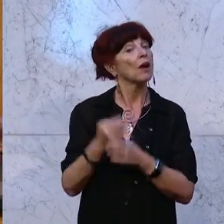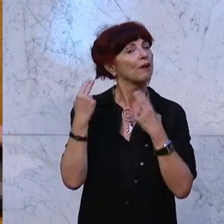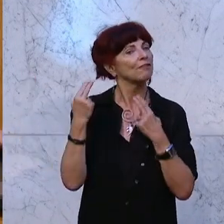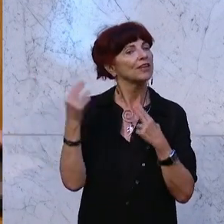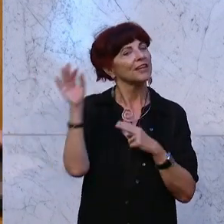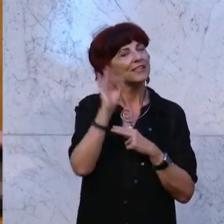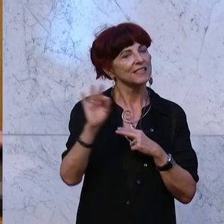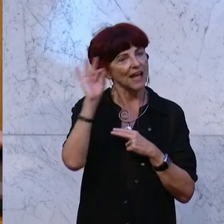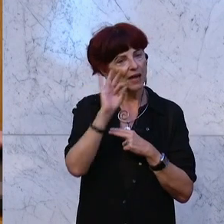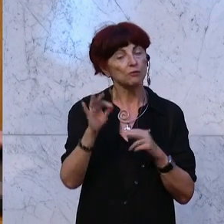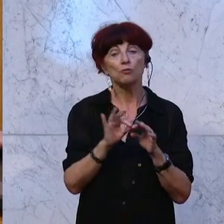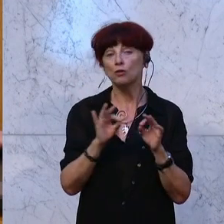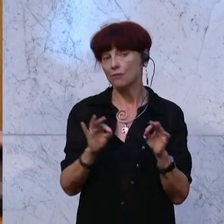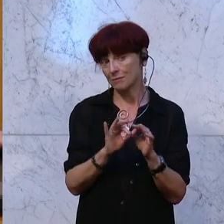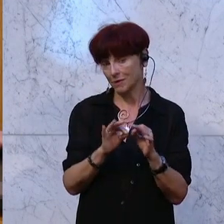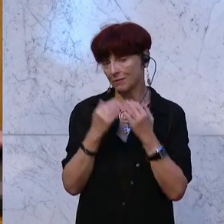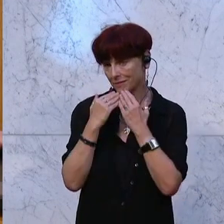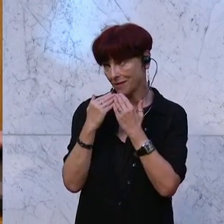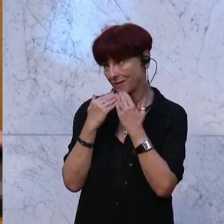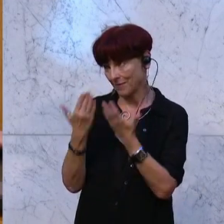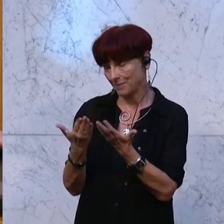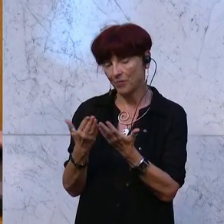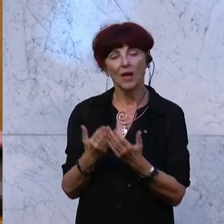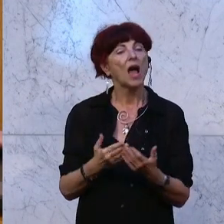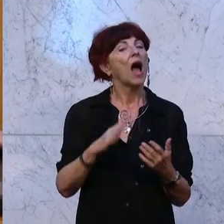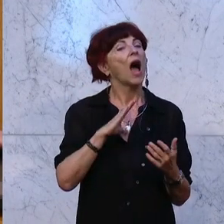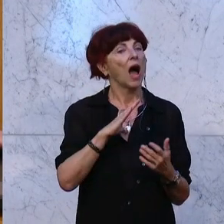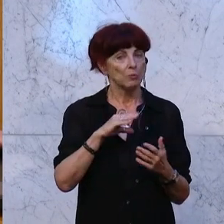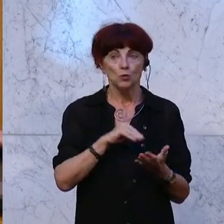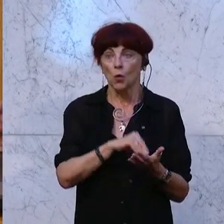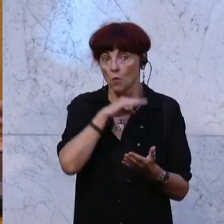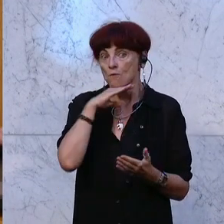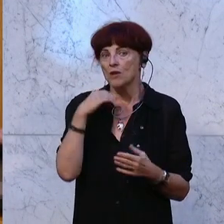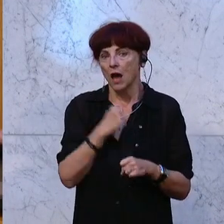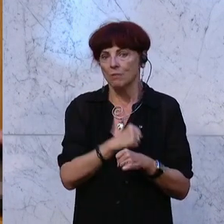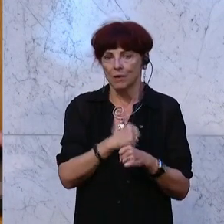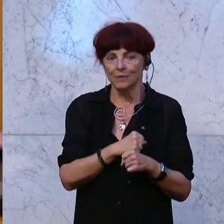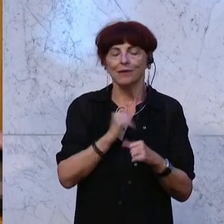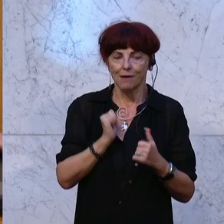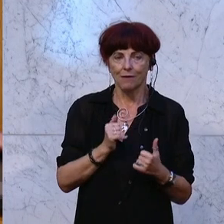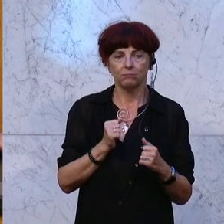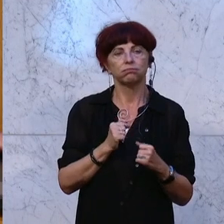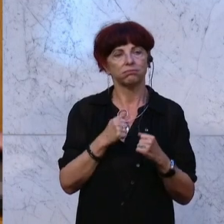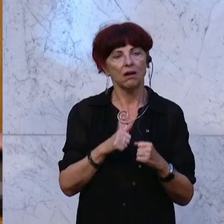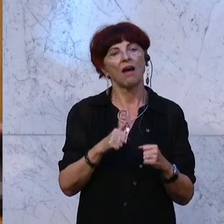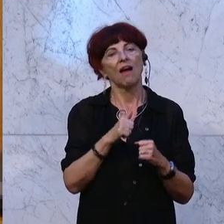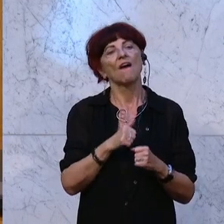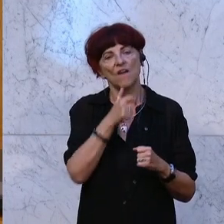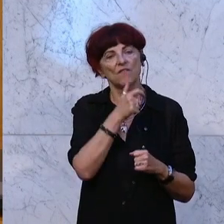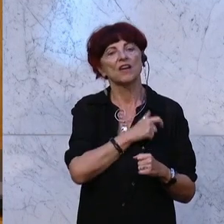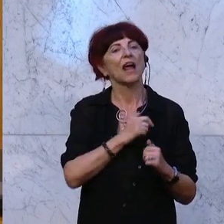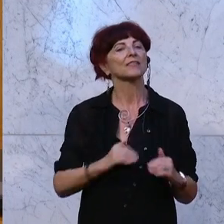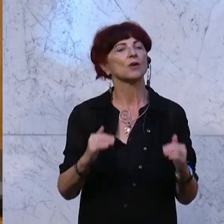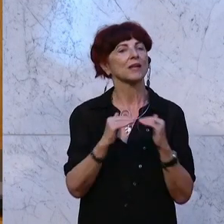Und mein großer Dank auch dafür. Ich weiß, es liegt hier noch ein großes Stück vor uns, Stichwort Finanzausgleich. Aber ich bin